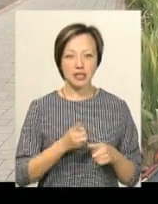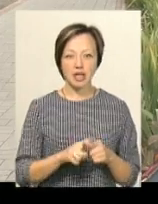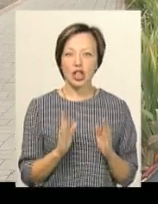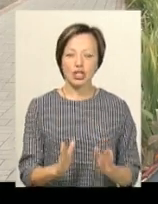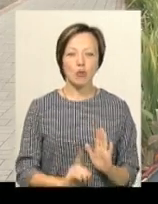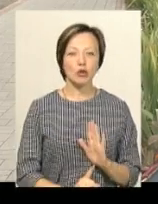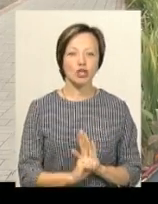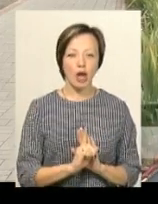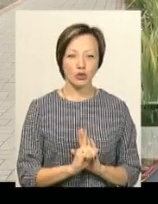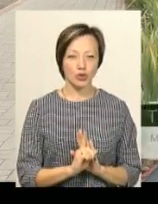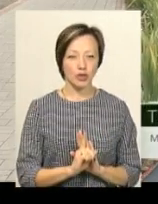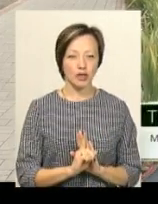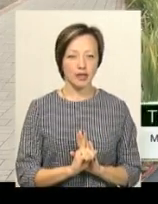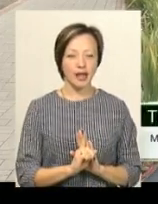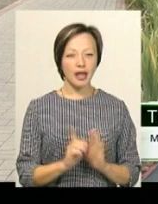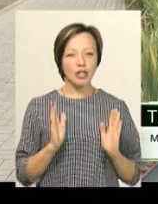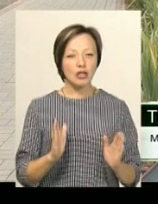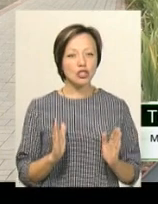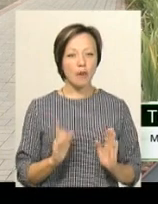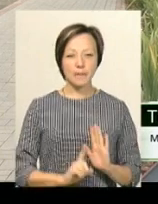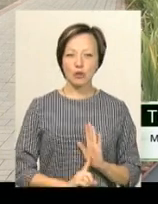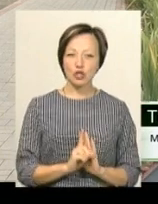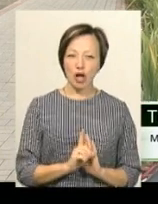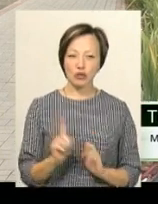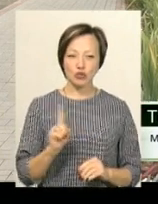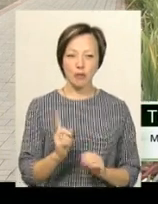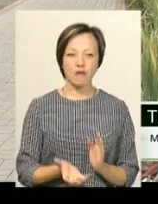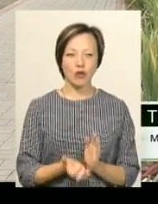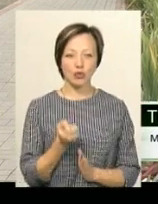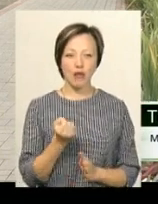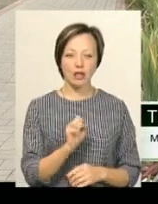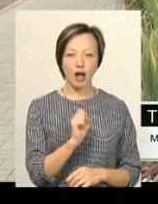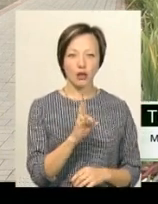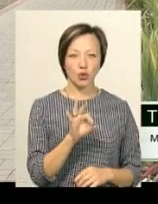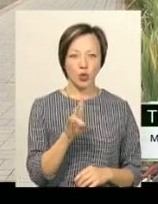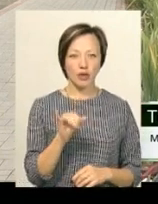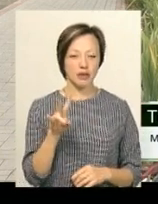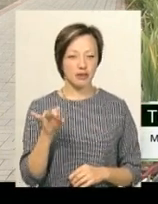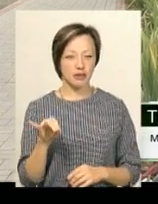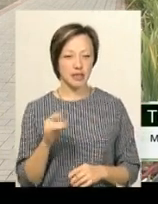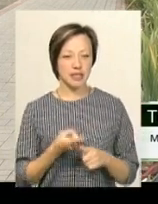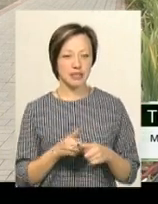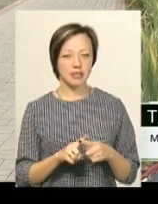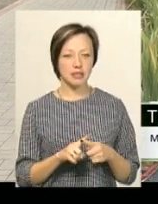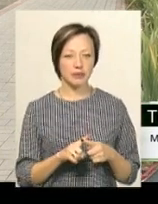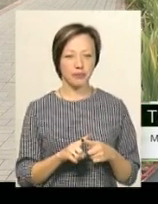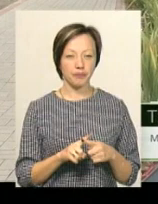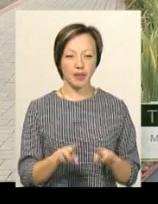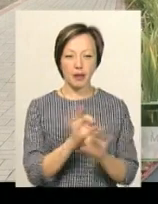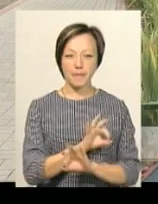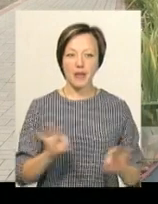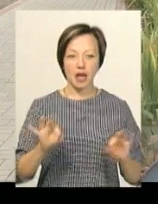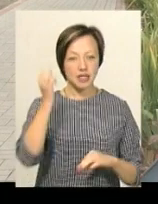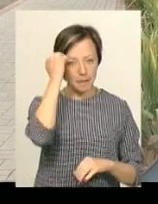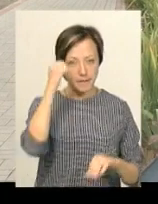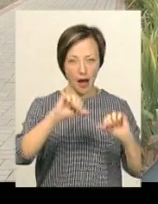початок. Лише початок, щоб врятувати в Антонінах ці прекрасні